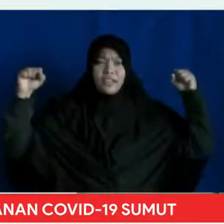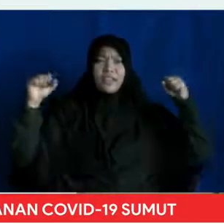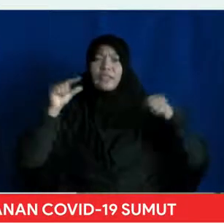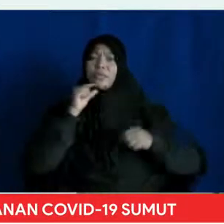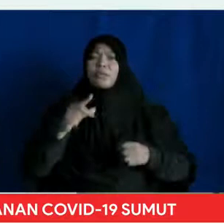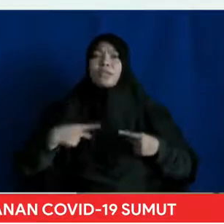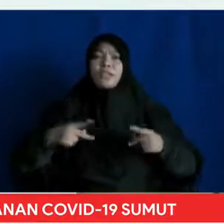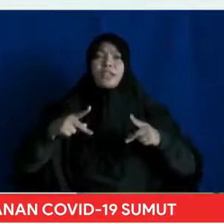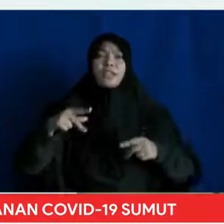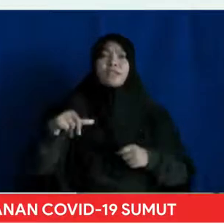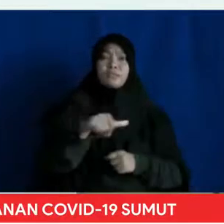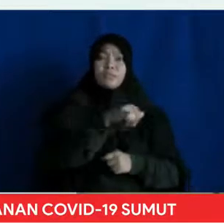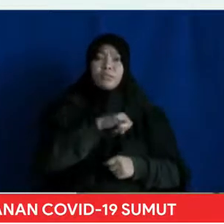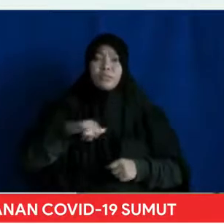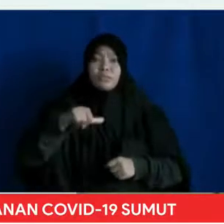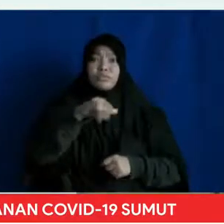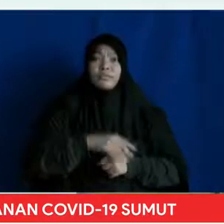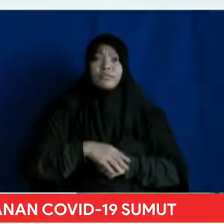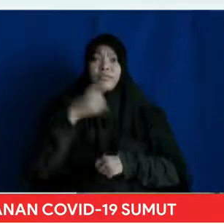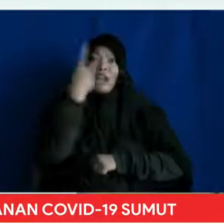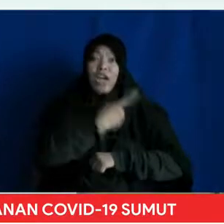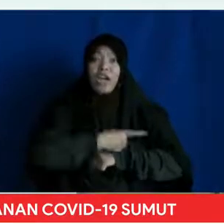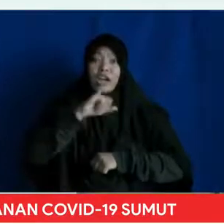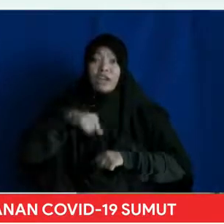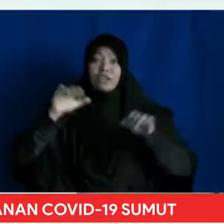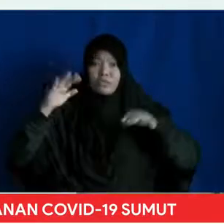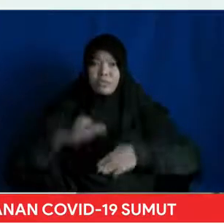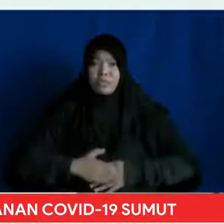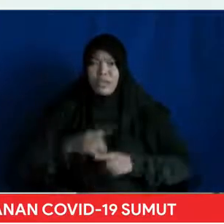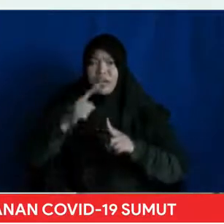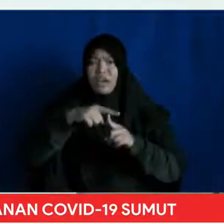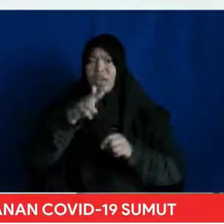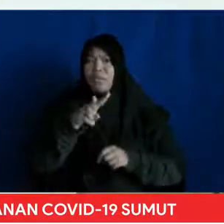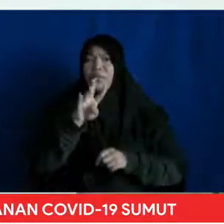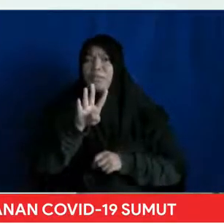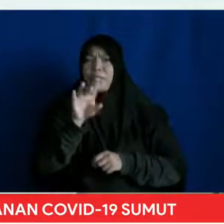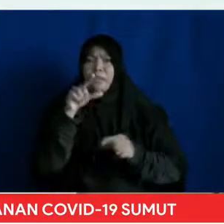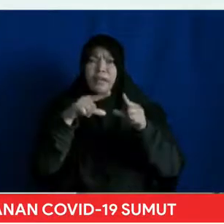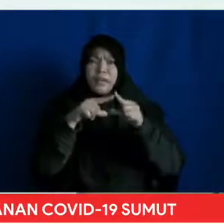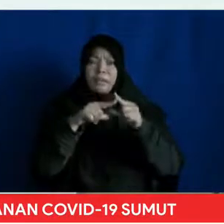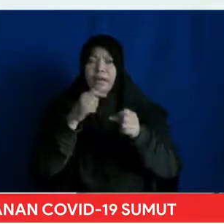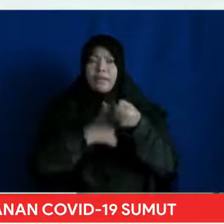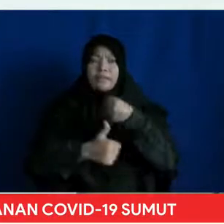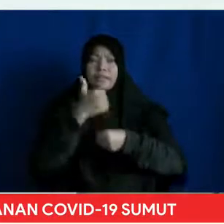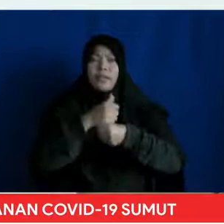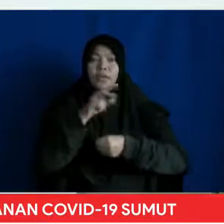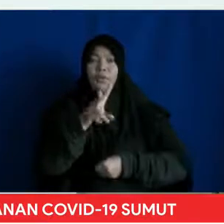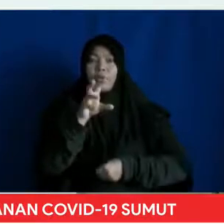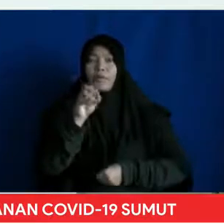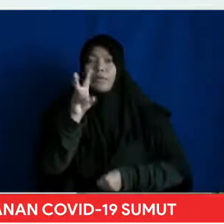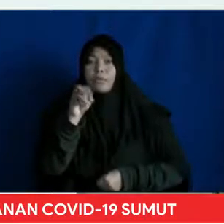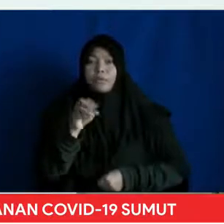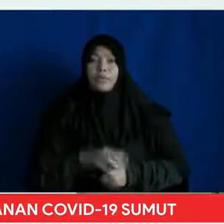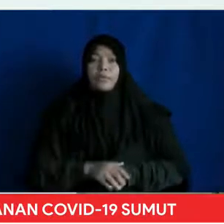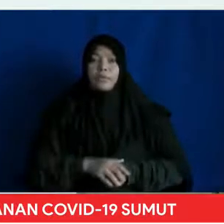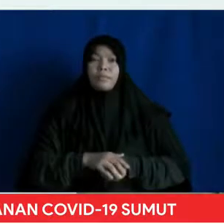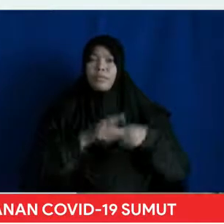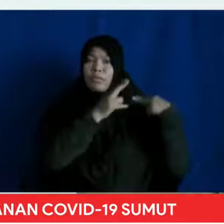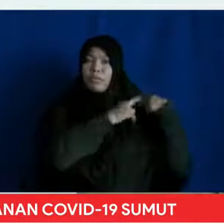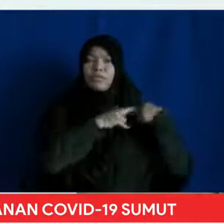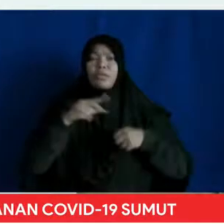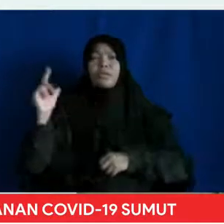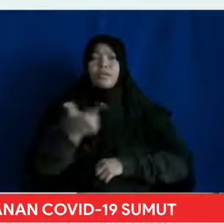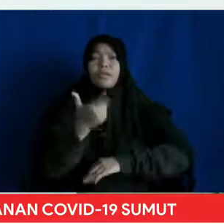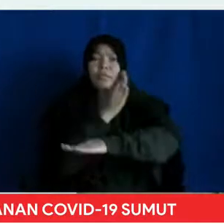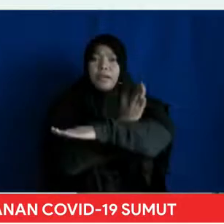Hari ini Jumat Tanggal 24 April tahun 2020 Bugus Tugas Percepatan Penanganan